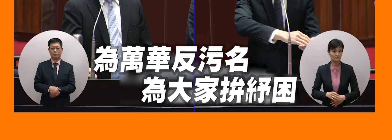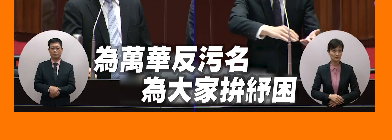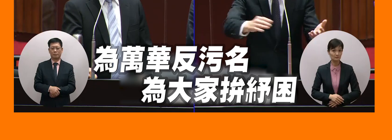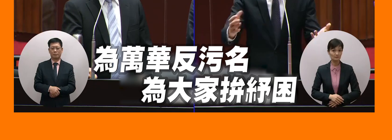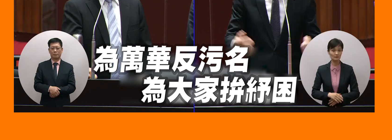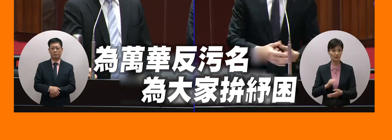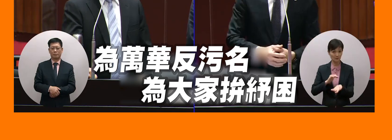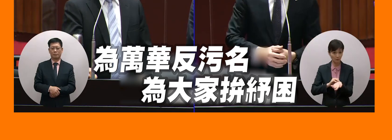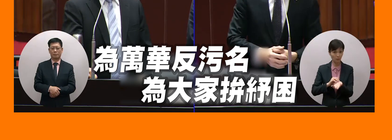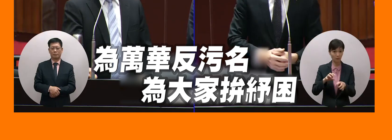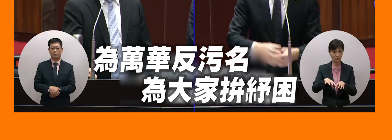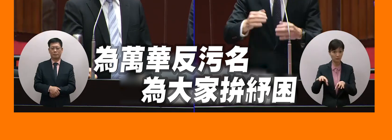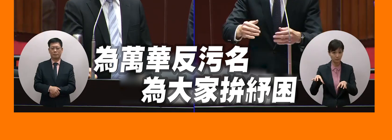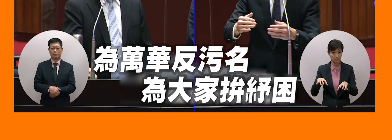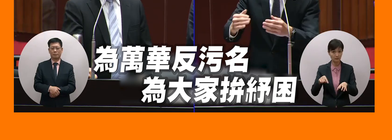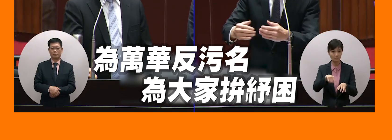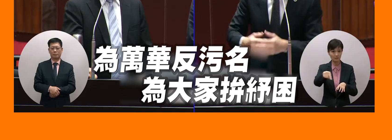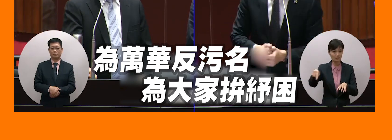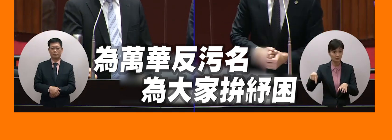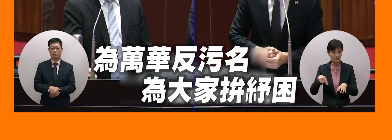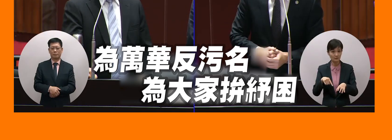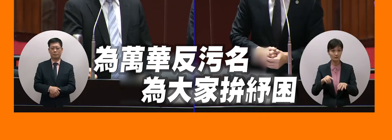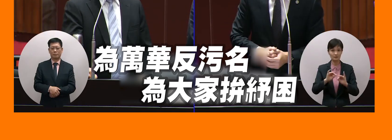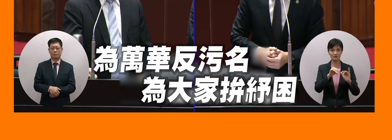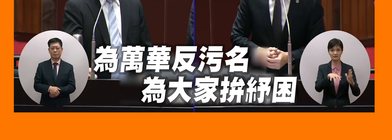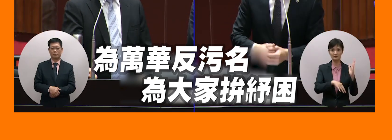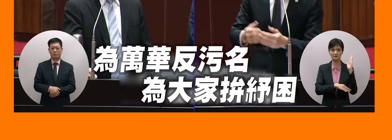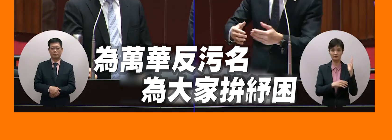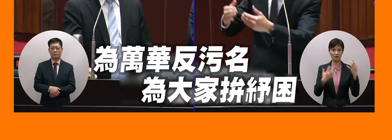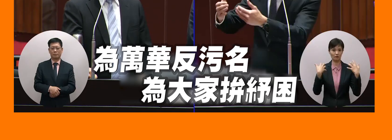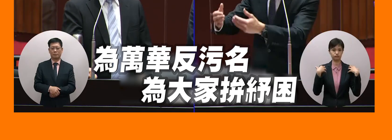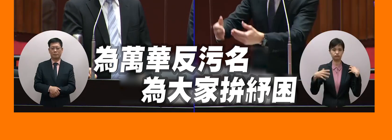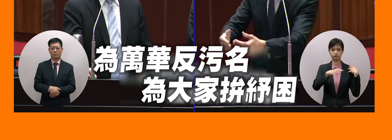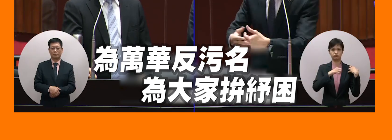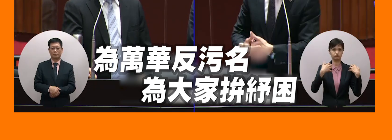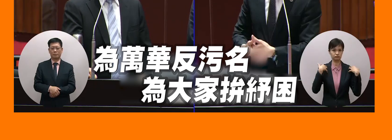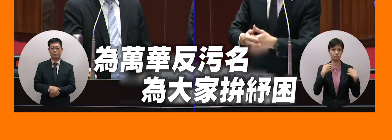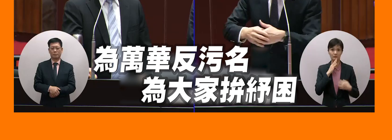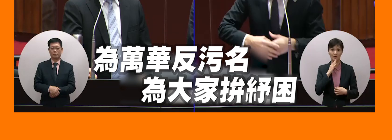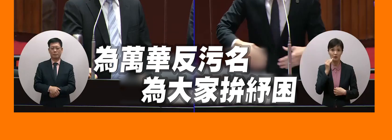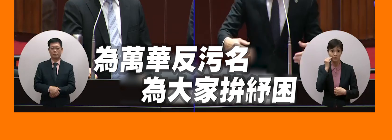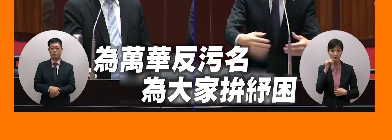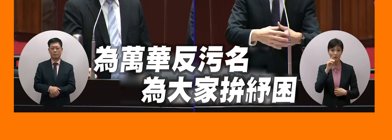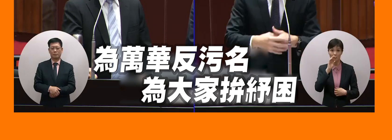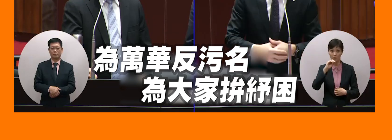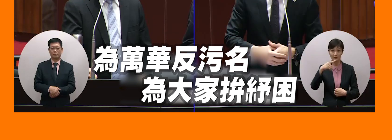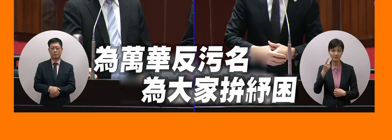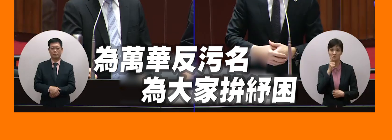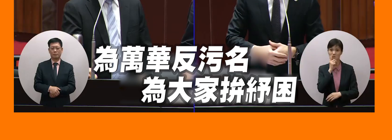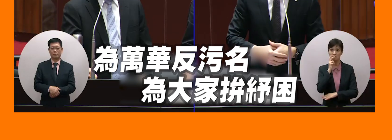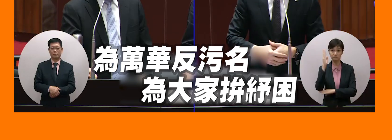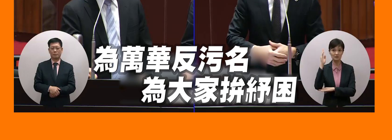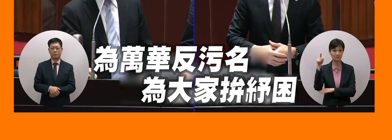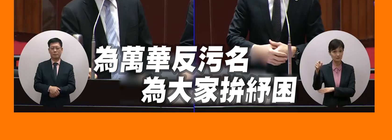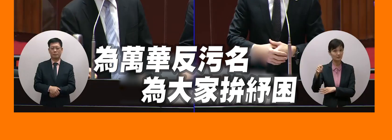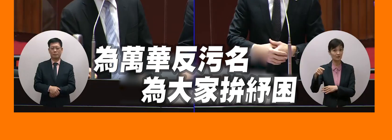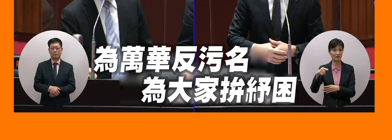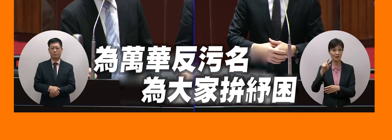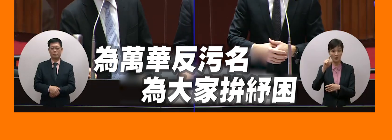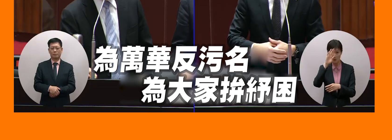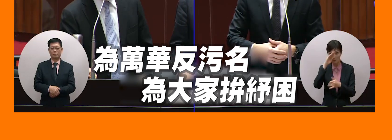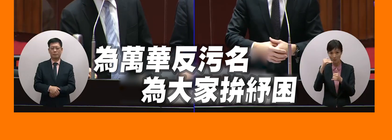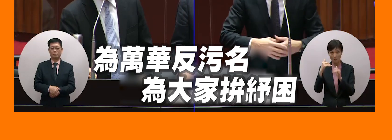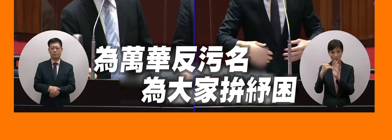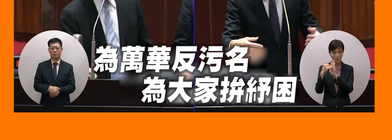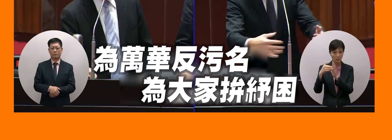包括這些黨員都是政府在處理的他如果沒有要跟你的沒有要專力來幫你支持這個藝廟的醫